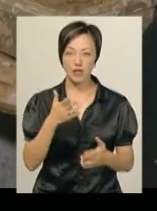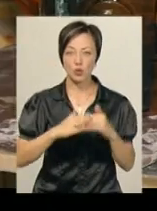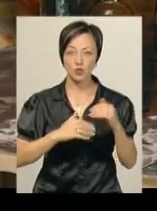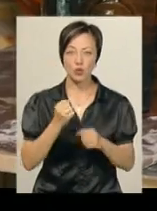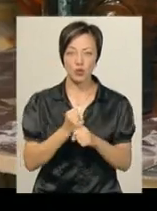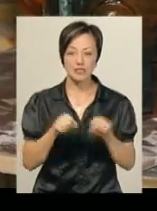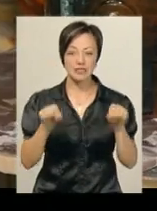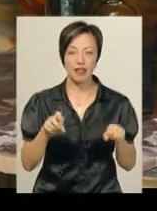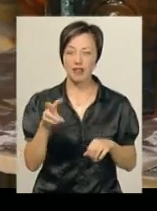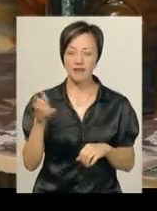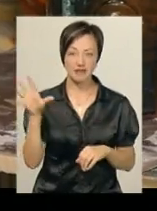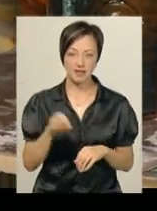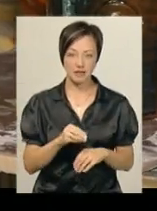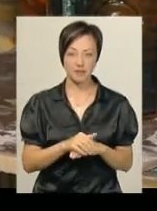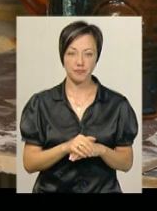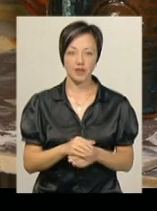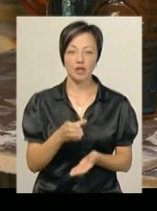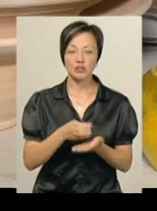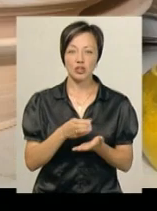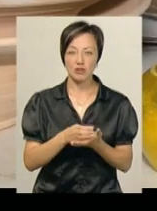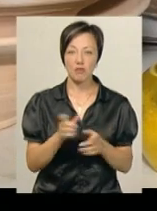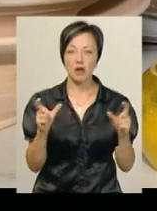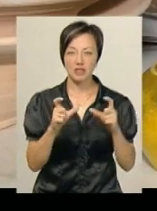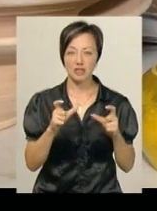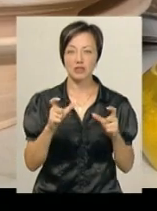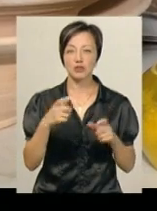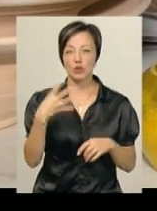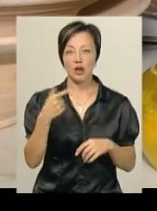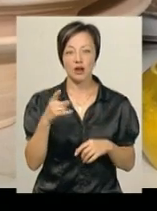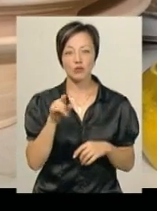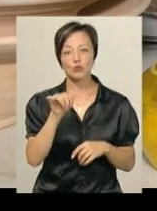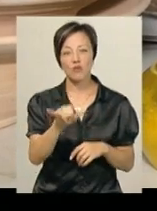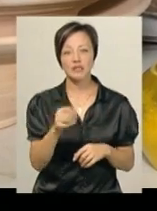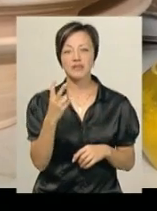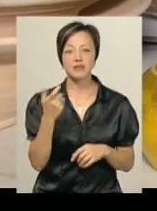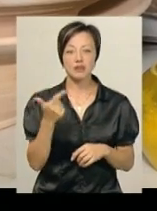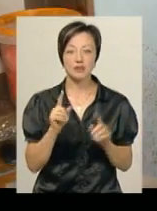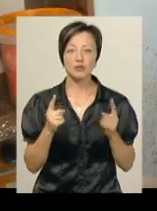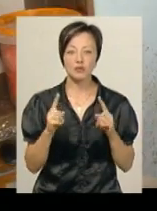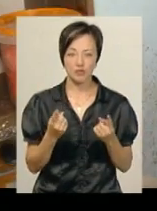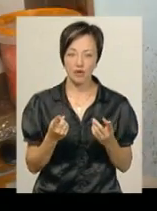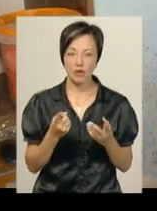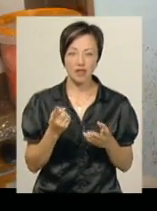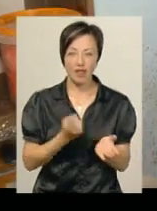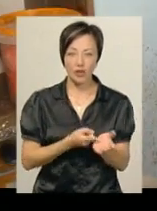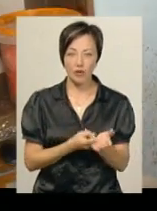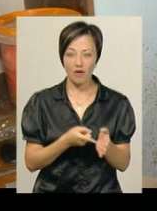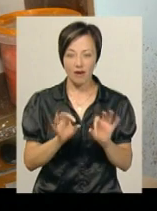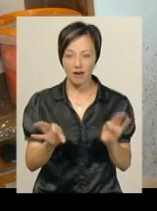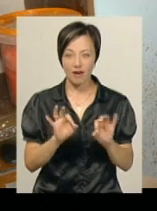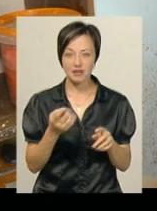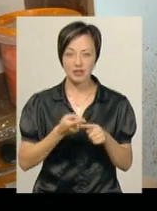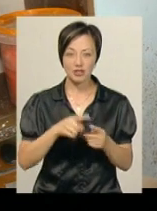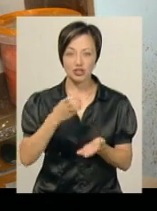всі. В магазині я чашечку за 40 гривень куплю, а що у вас вона коштує 200 гривень. Їм не докажуть, що ця